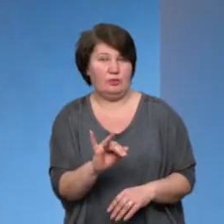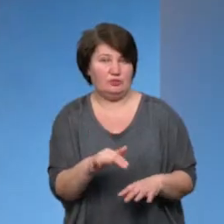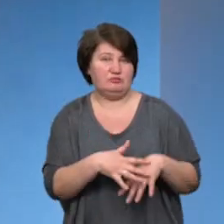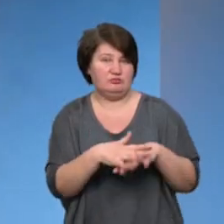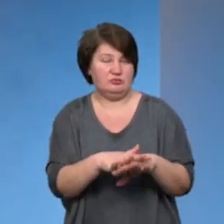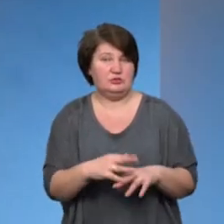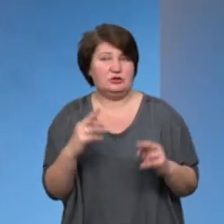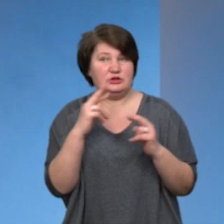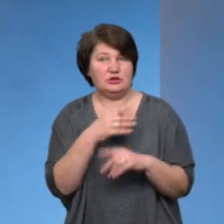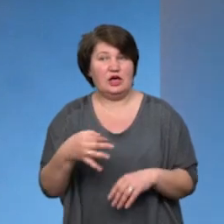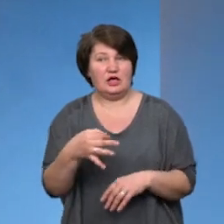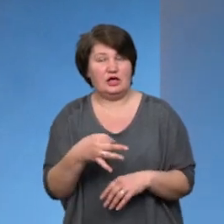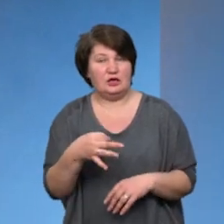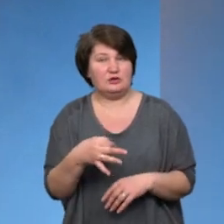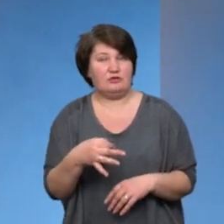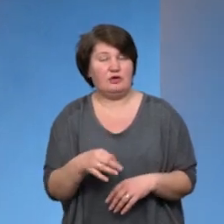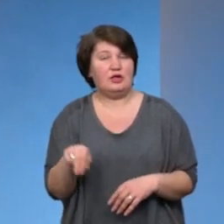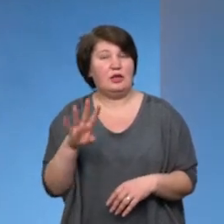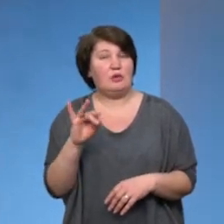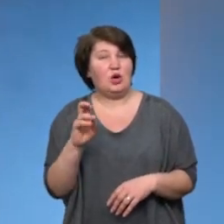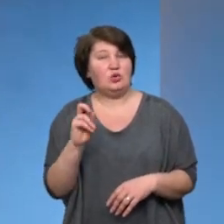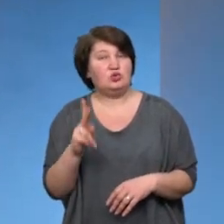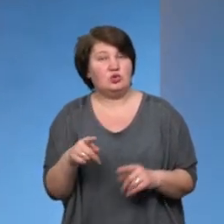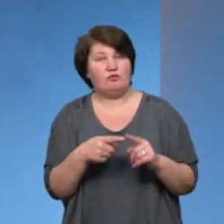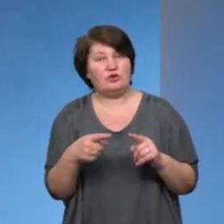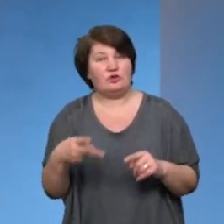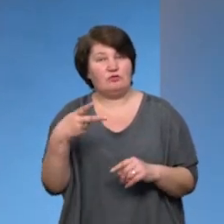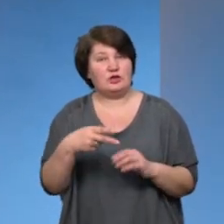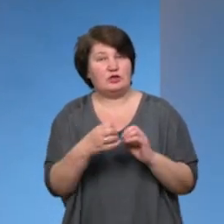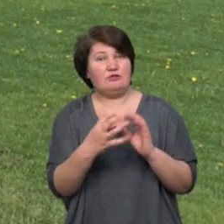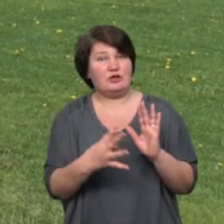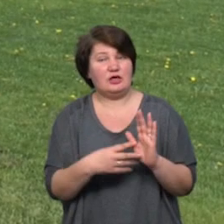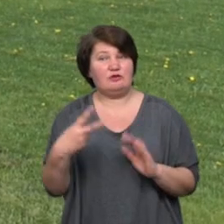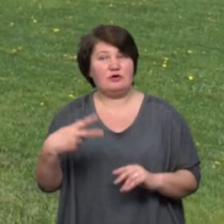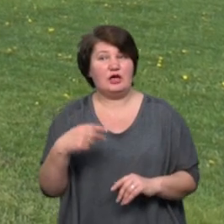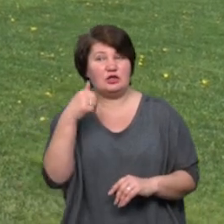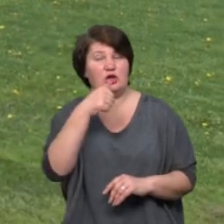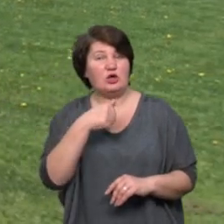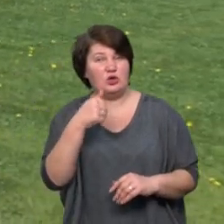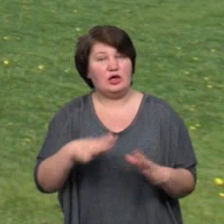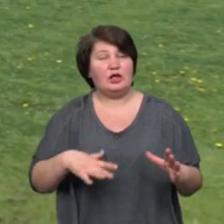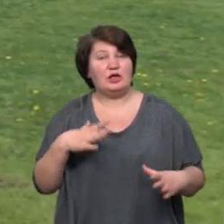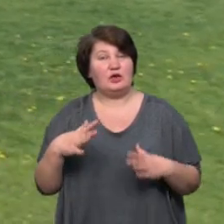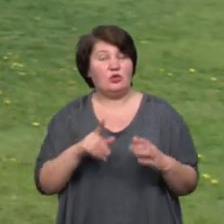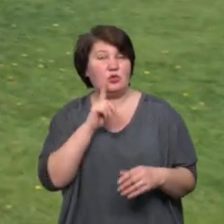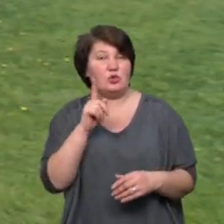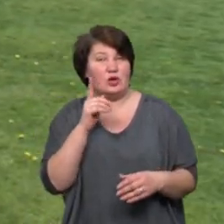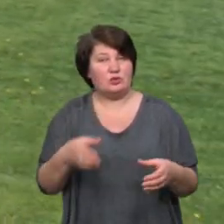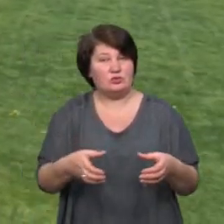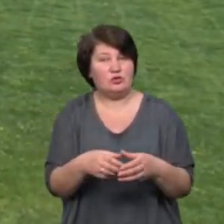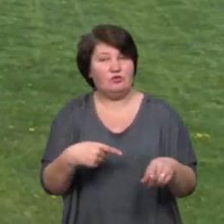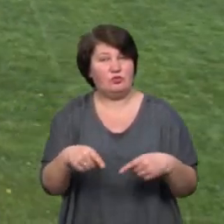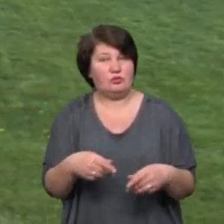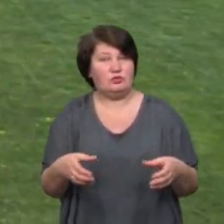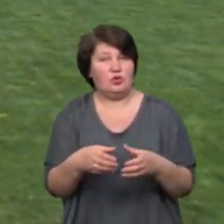Футбольний експерт Олександр Дем'янчук в сезон 2019-2020 років тренує юнацьку команду футбольного клубу